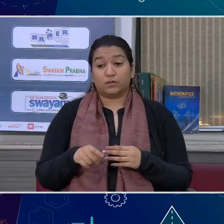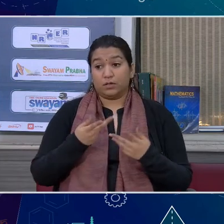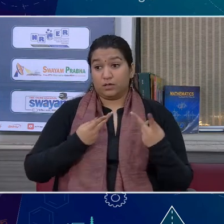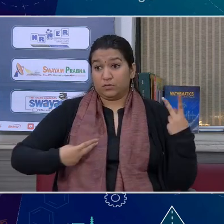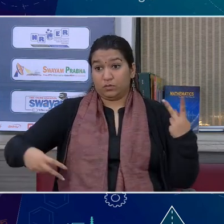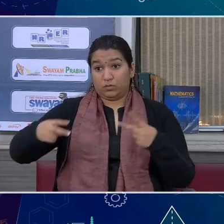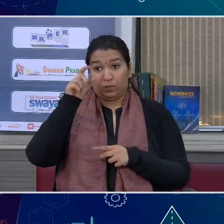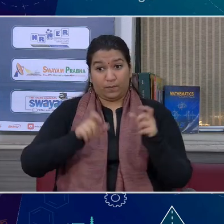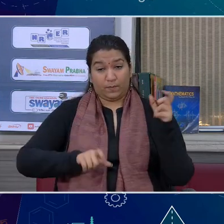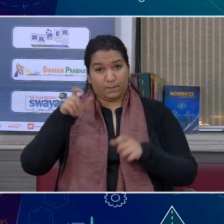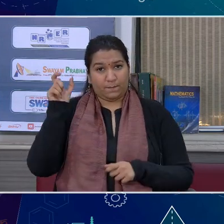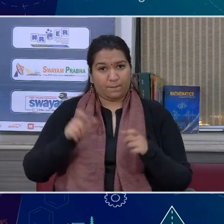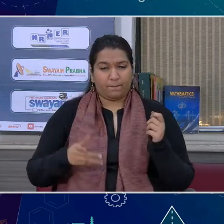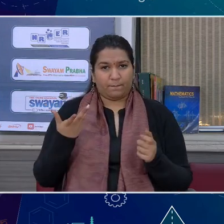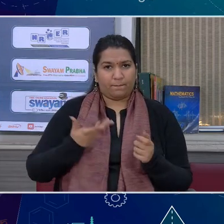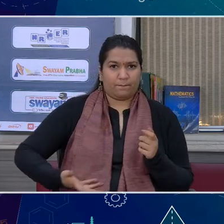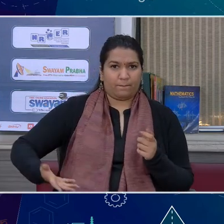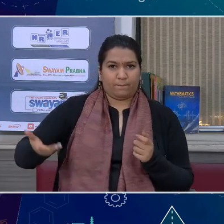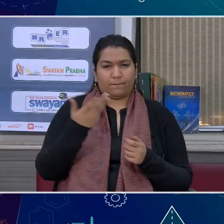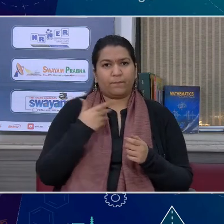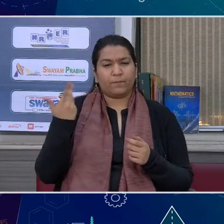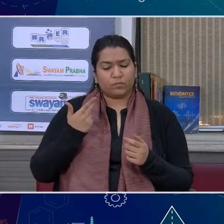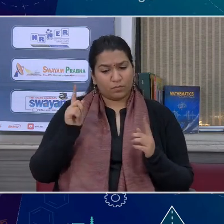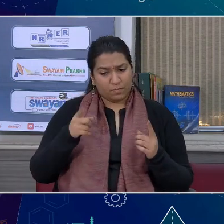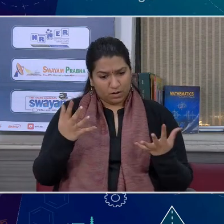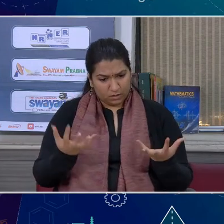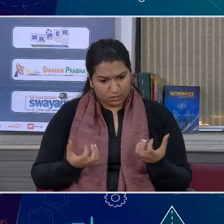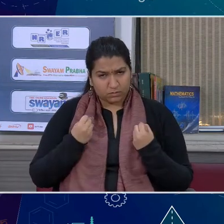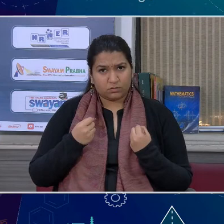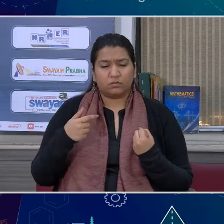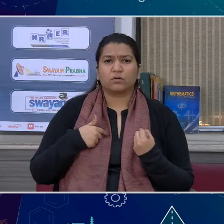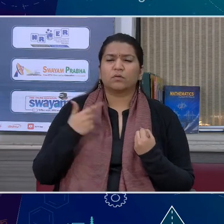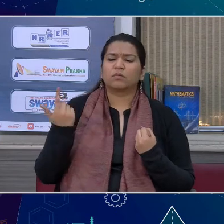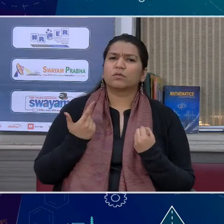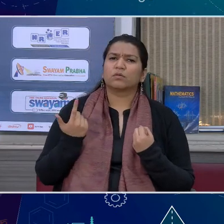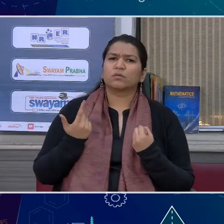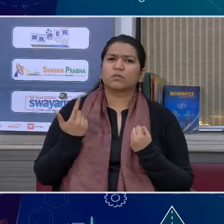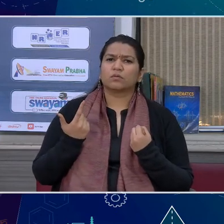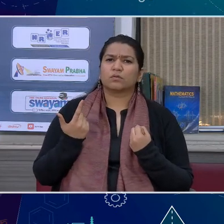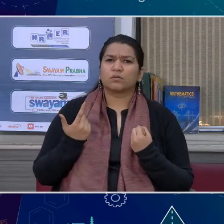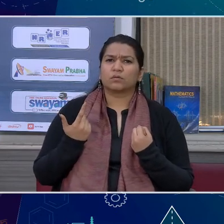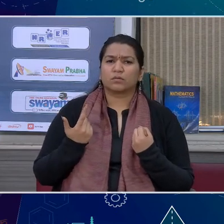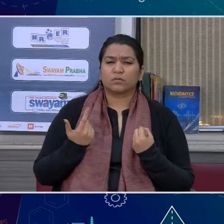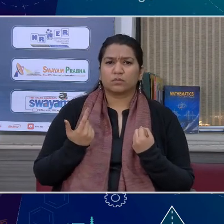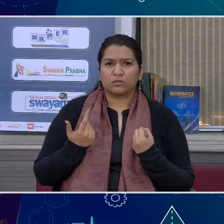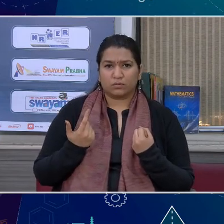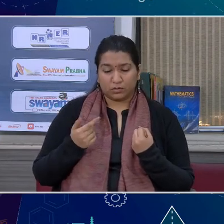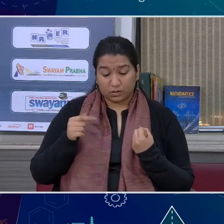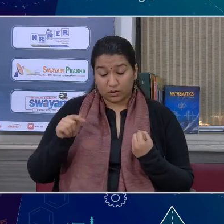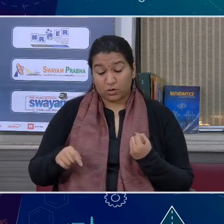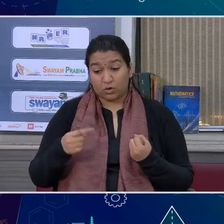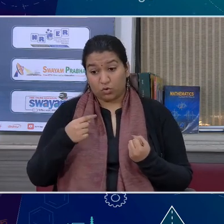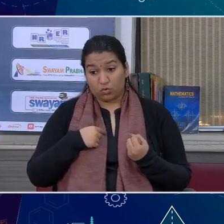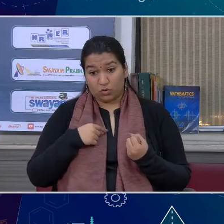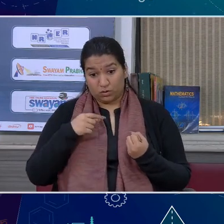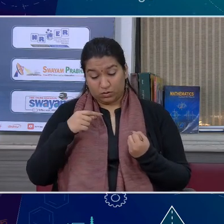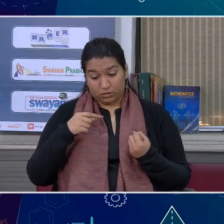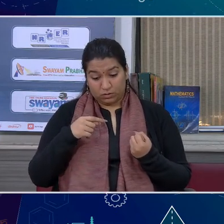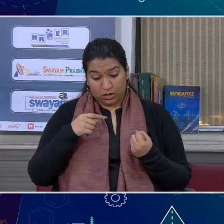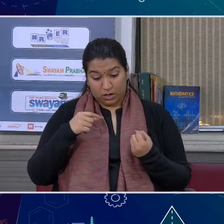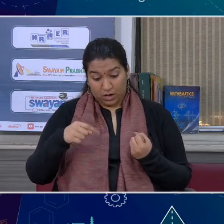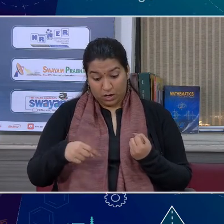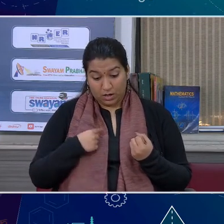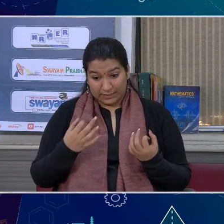व्यक्ति ही अपनी शम्ताओं को और अपनी कम्यों को स्विकार करता है और उसके साथ दूसरों की यूनिकनेस की भी इज़त करता है दूसरों की